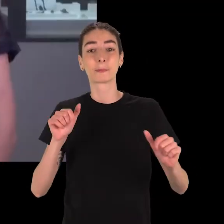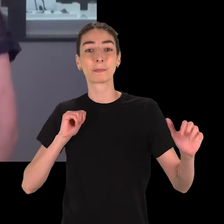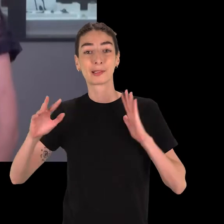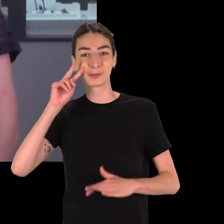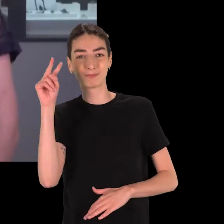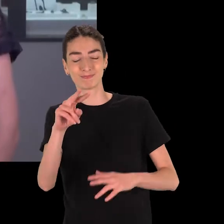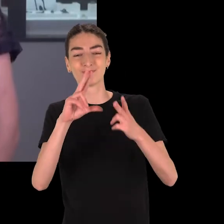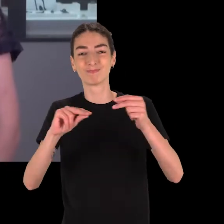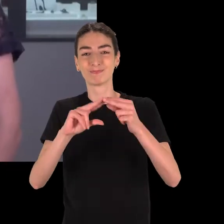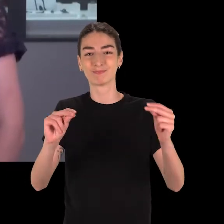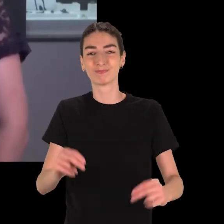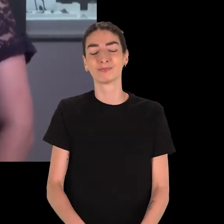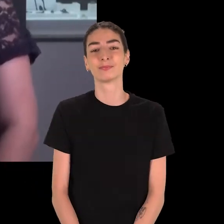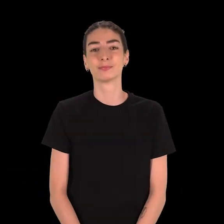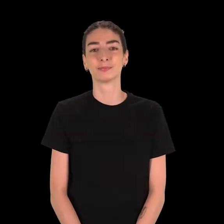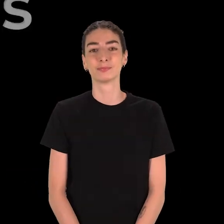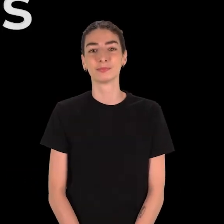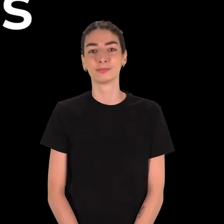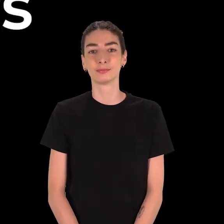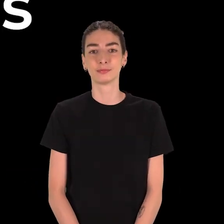Je vous l'explique dans l'œil des médiateurs.